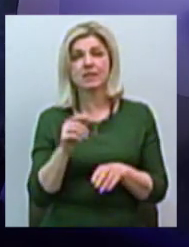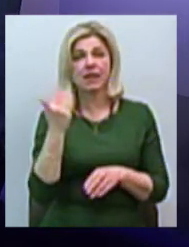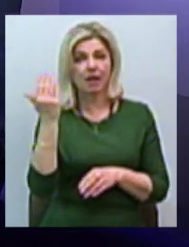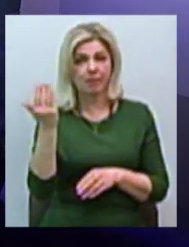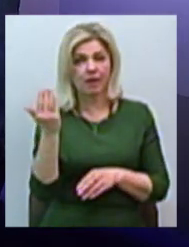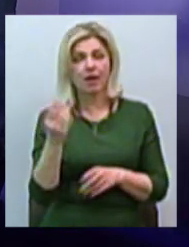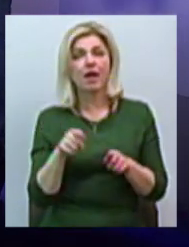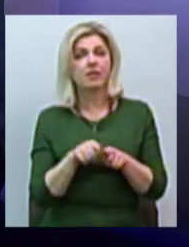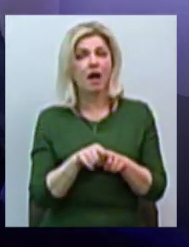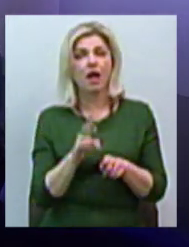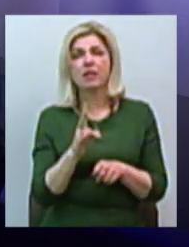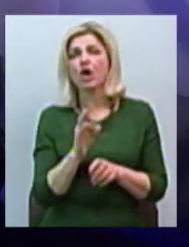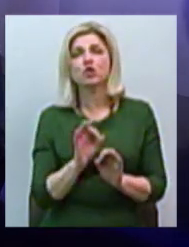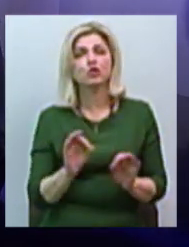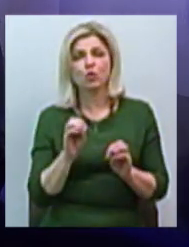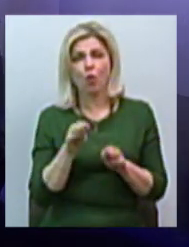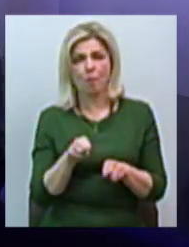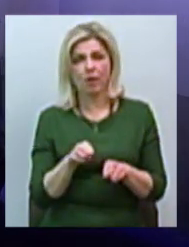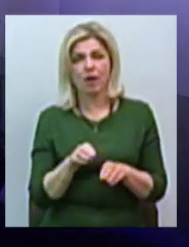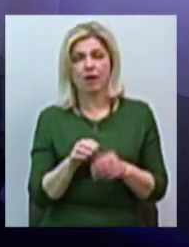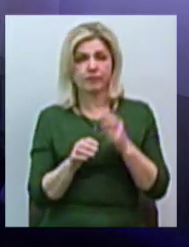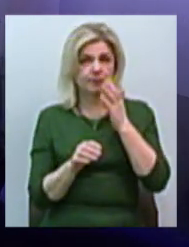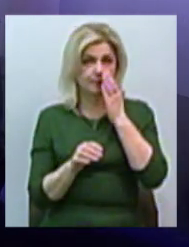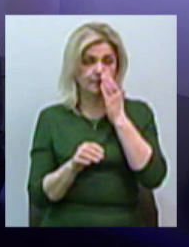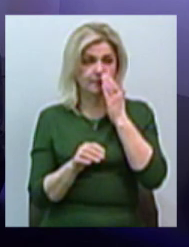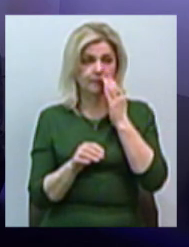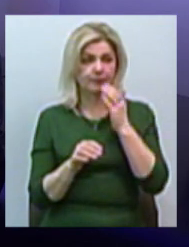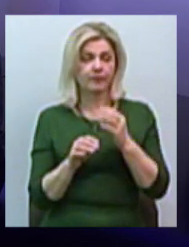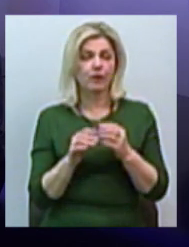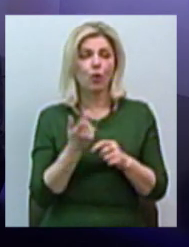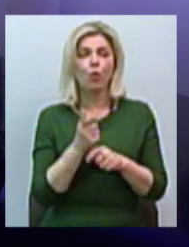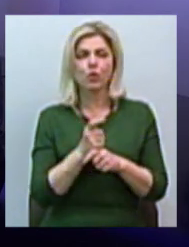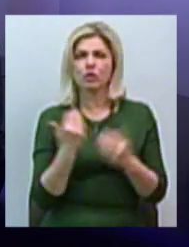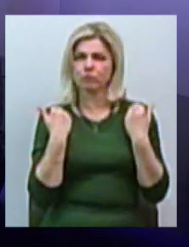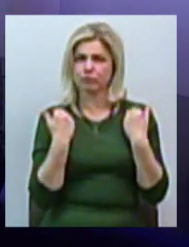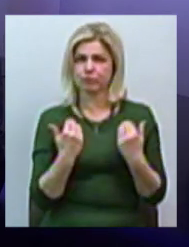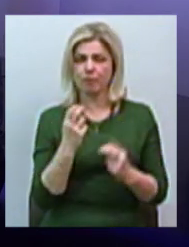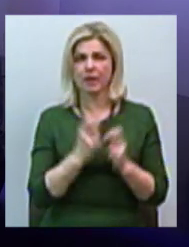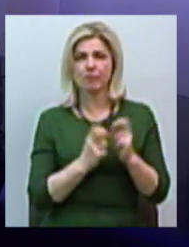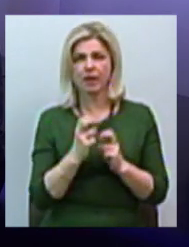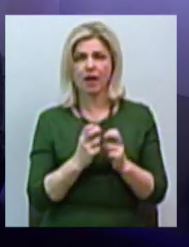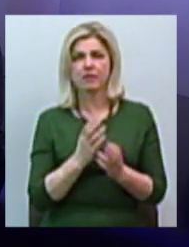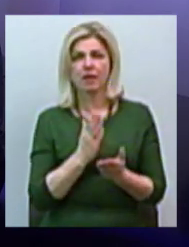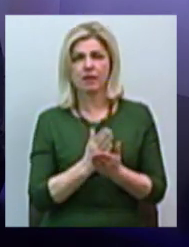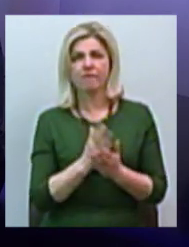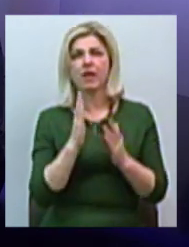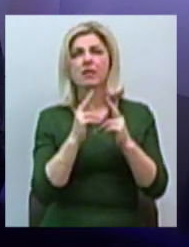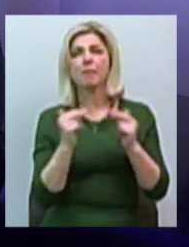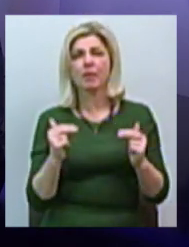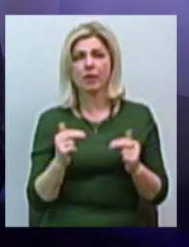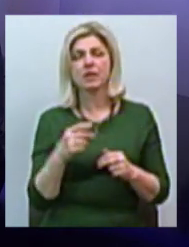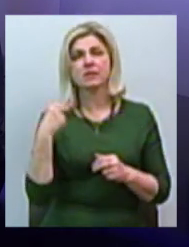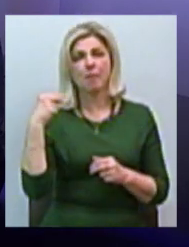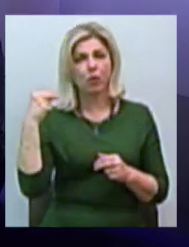ні о чому. Таракан там, ні о чому. Ось дуже мощніші підприємства є в Дніпропетровській, в